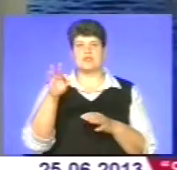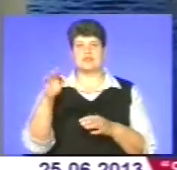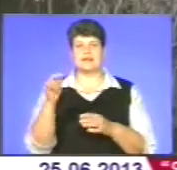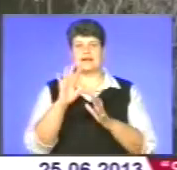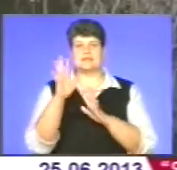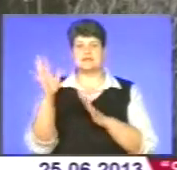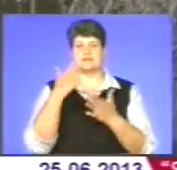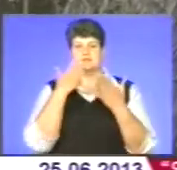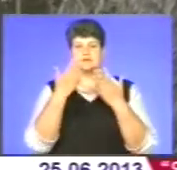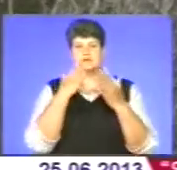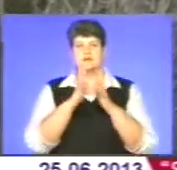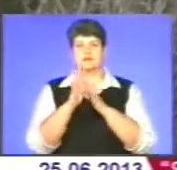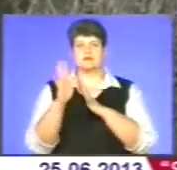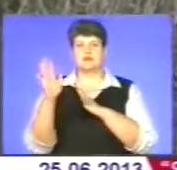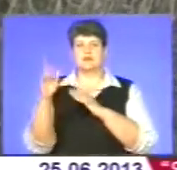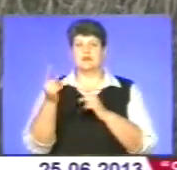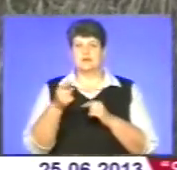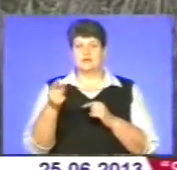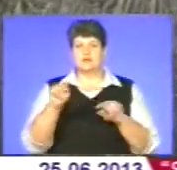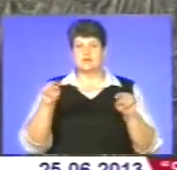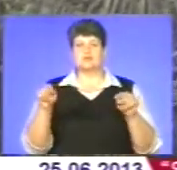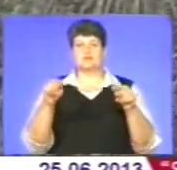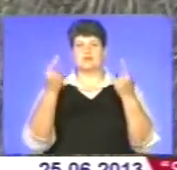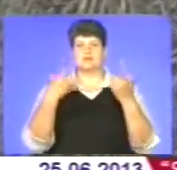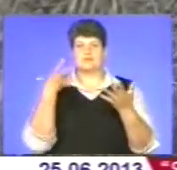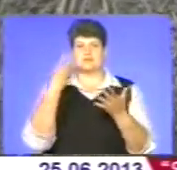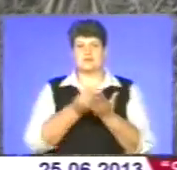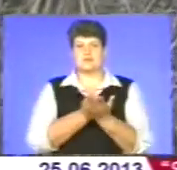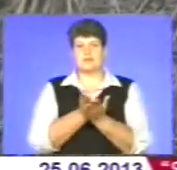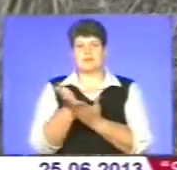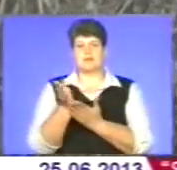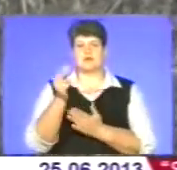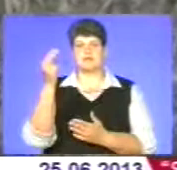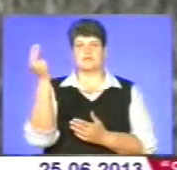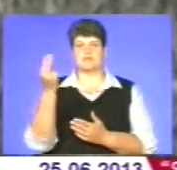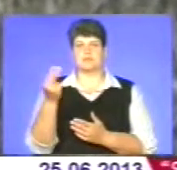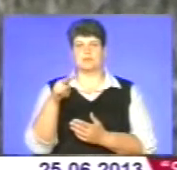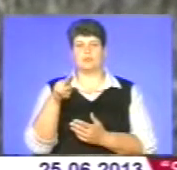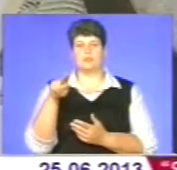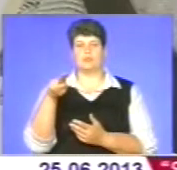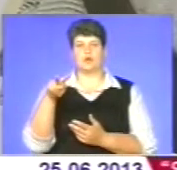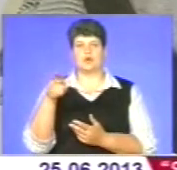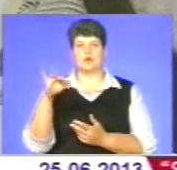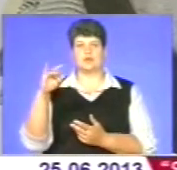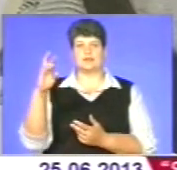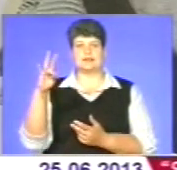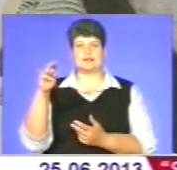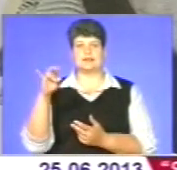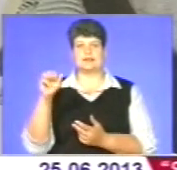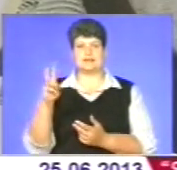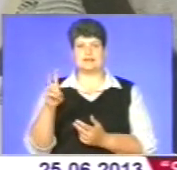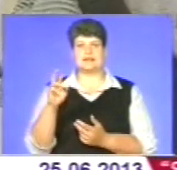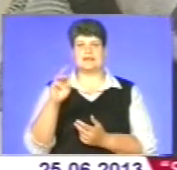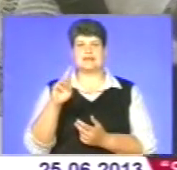пахучих трав і сіножати Тернопілля. Він створив власний напрям у живописі – плюнтанизм. Яєзмь, що означає